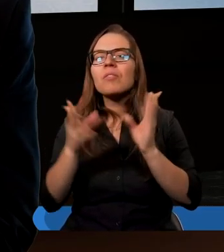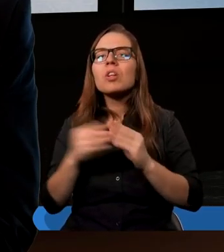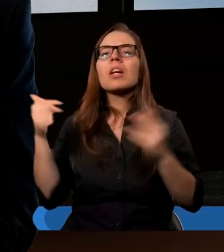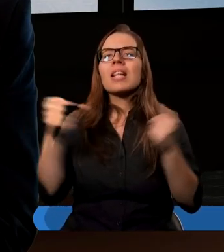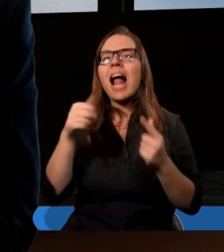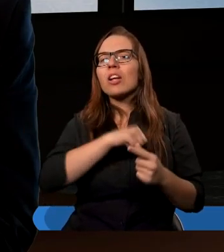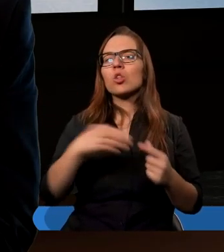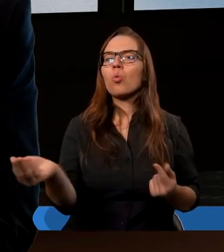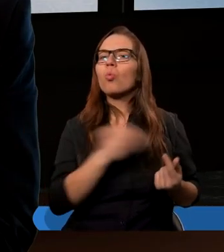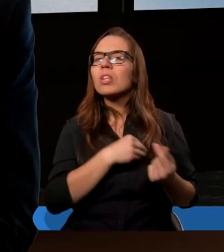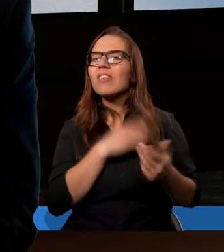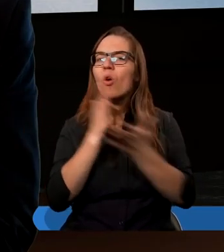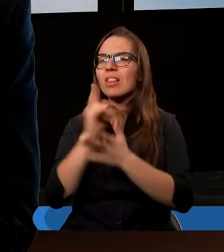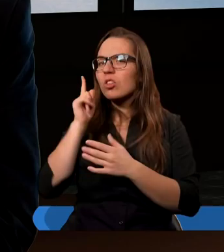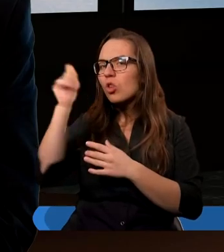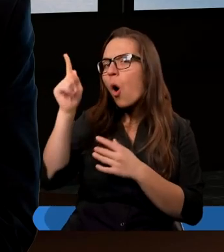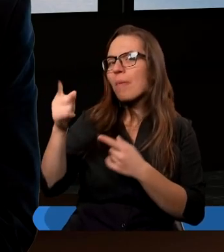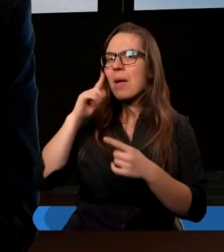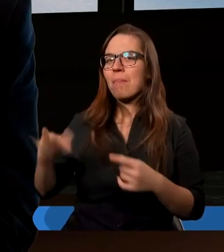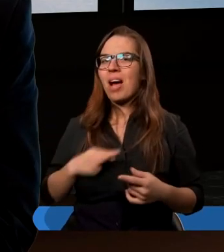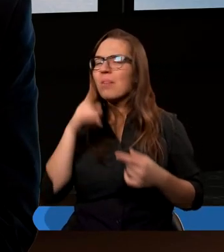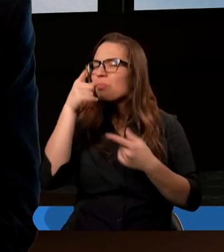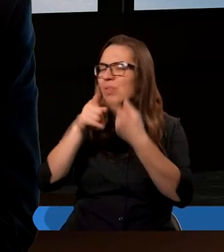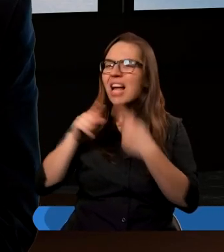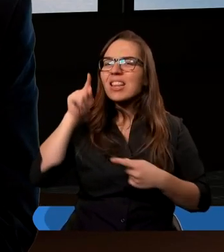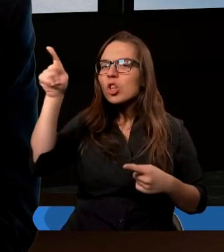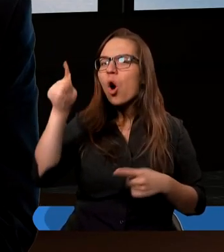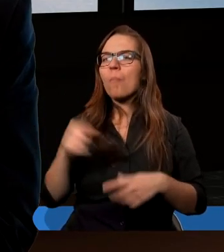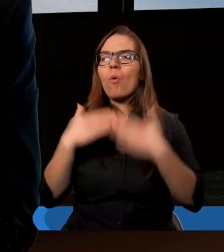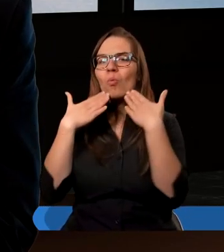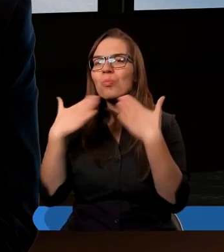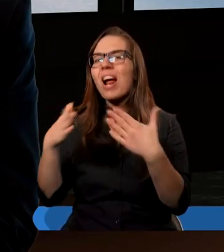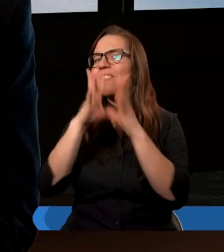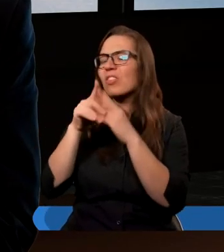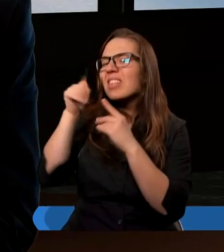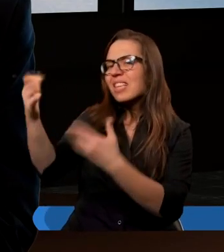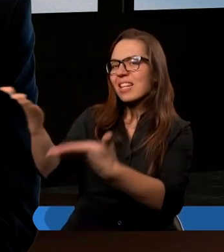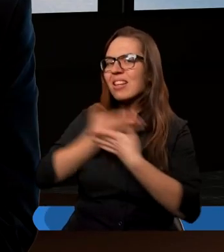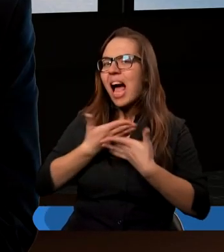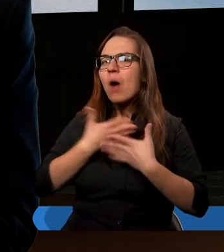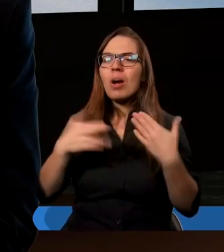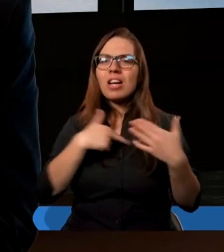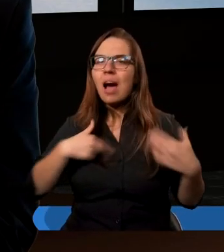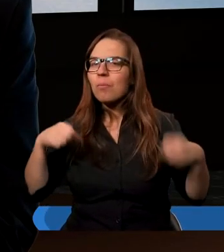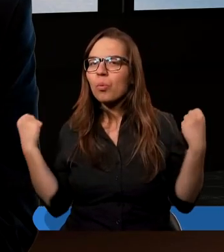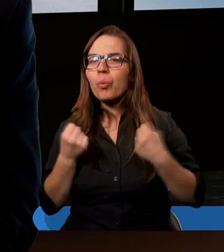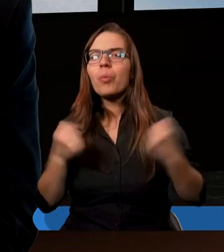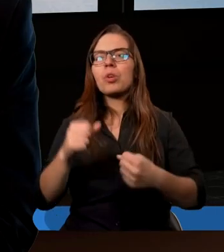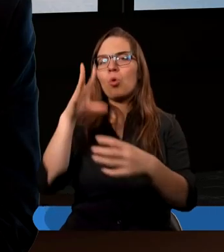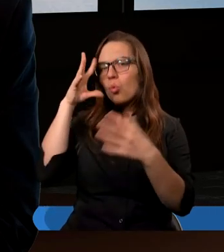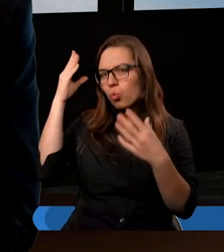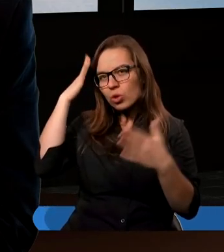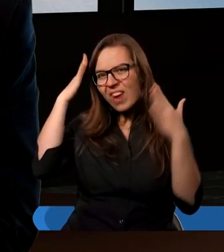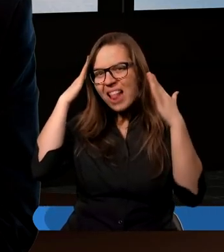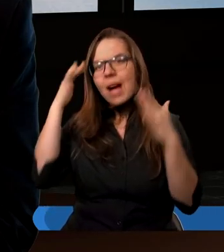uczciwość Tobie, Panie, że zawdzięczamy Tobie wszystko. I to uświadamianie sobie,